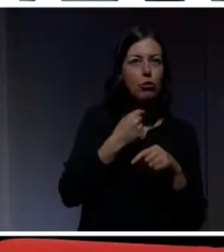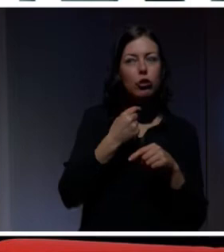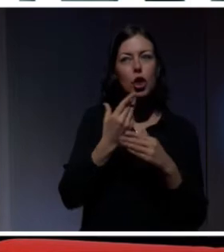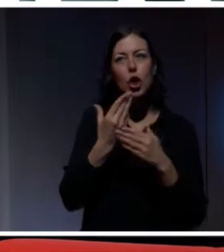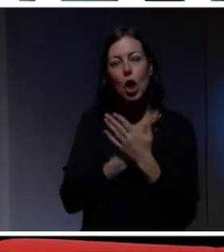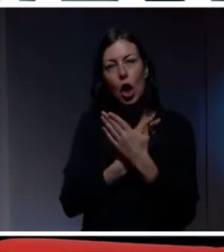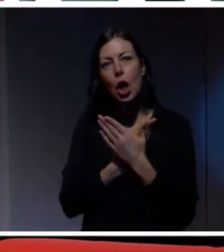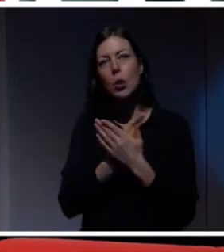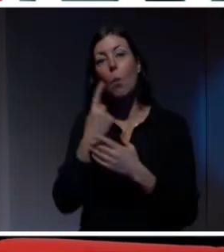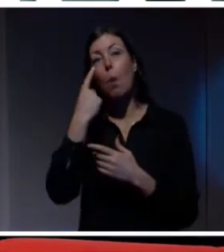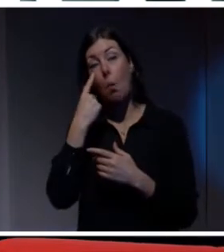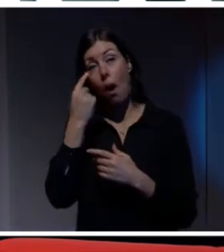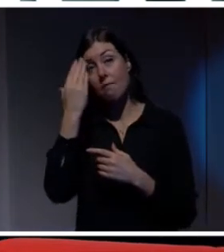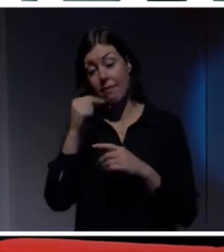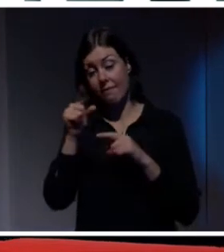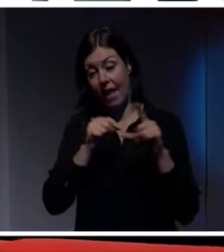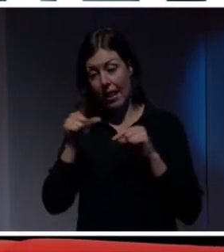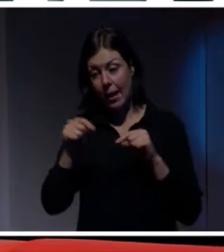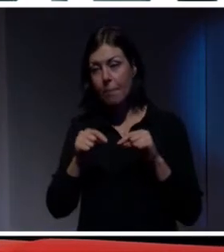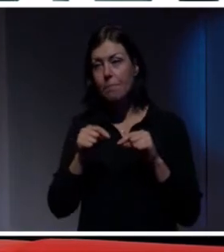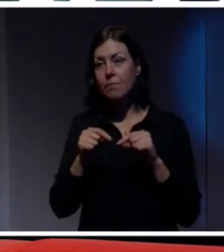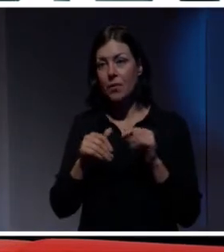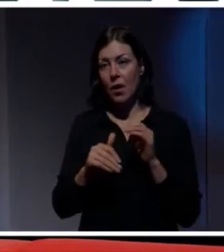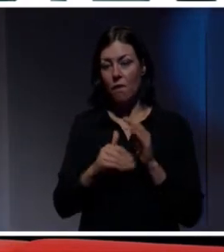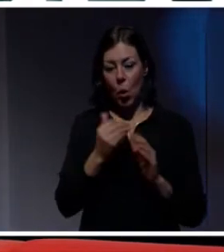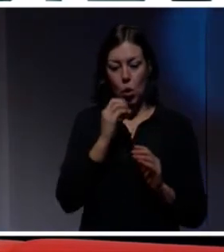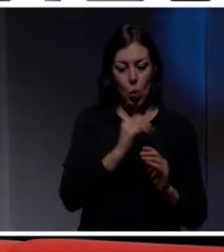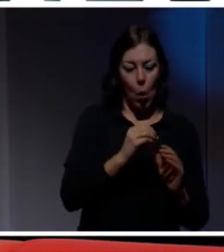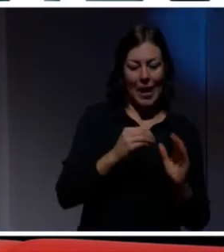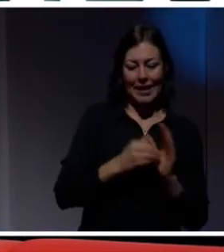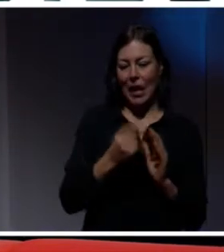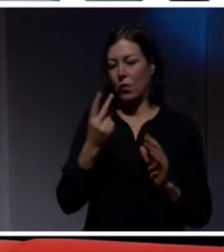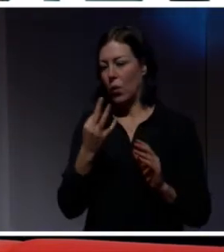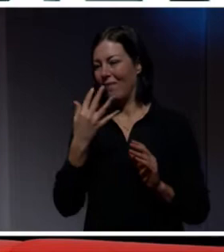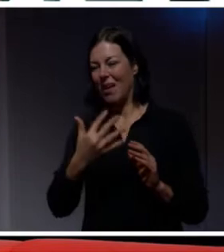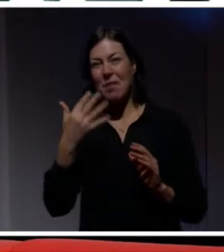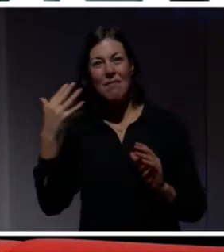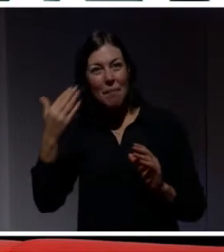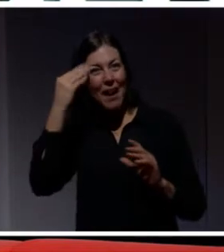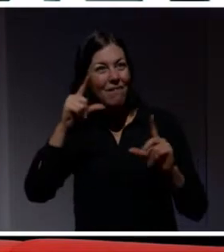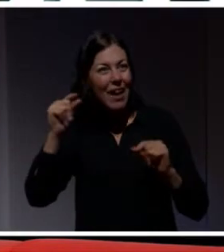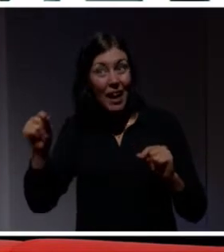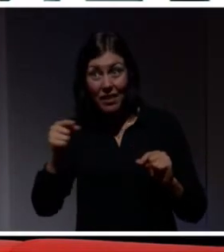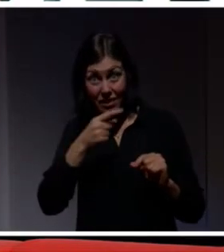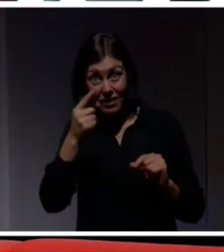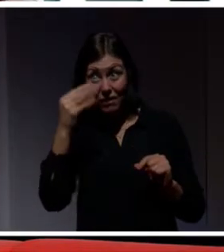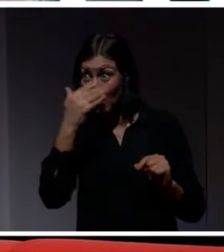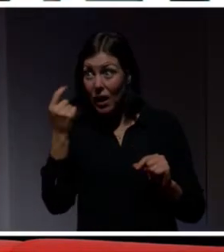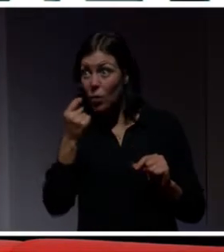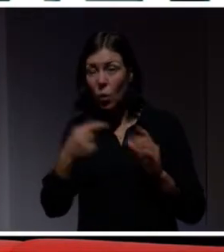Röd, grön och blå. Och så kunde man välja dem från 0 till 255. Har ni någonsin undrat varför det är så här?